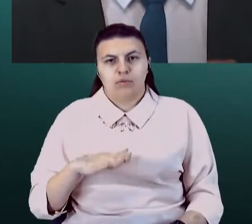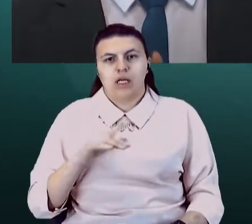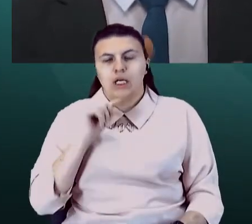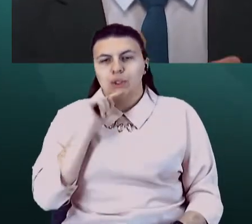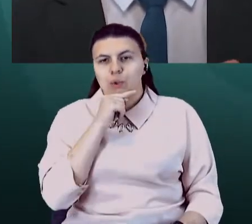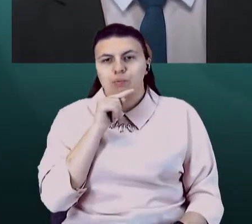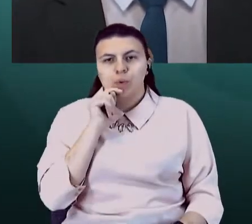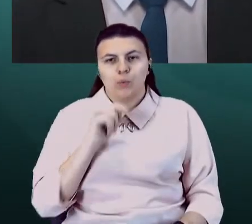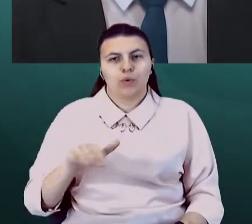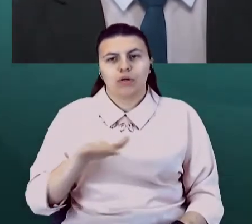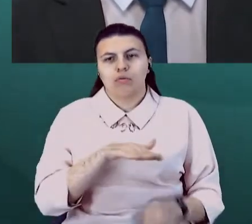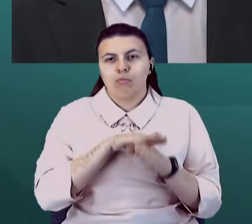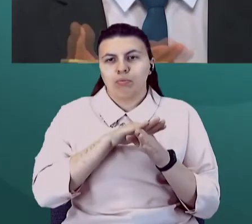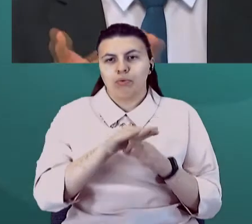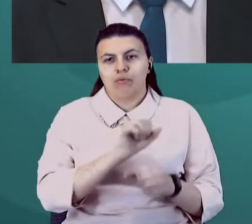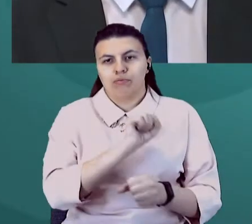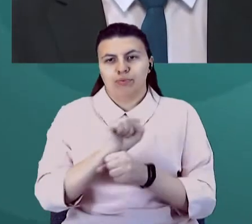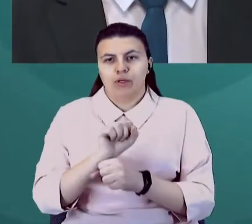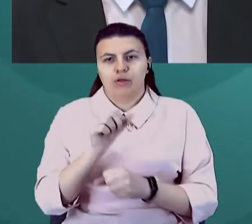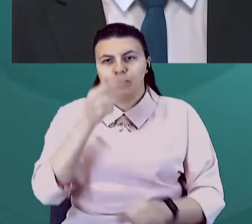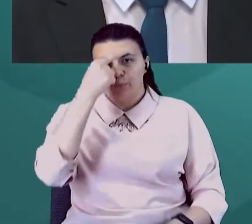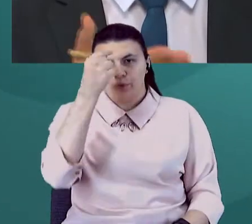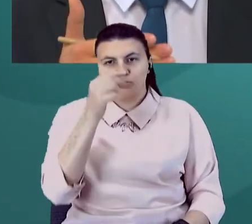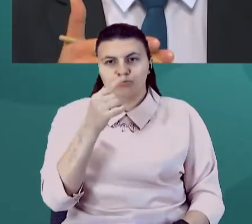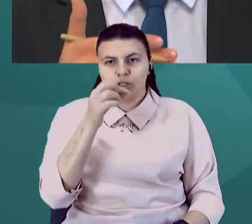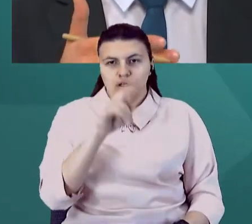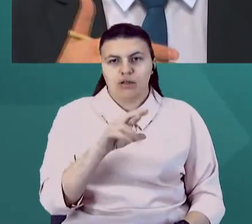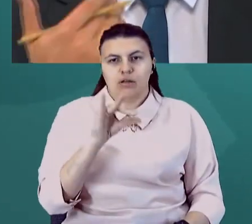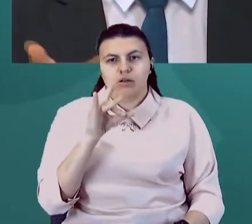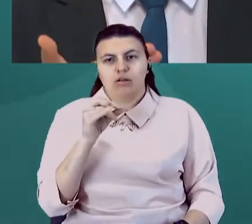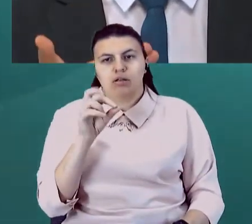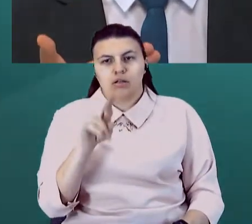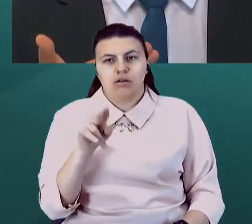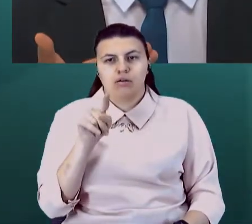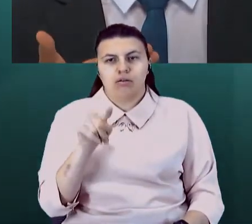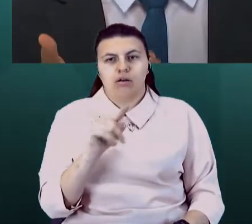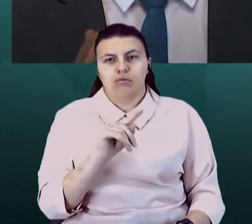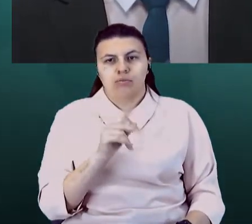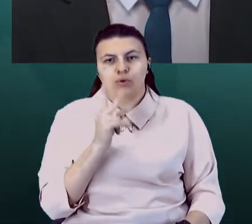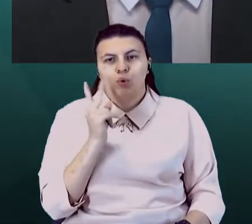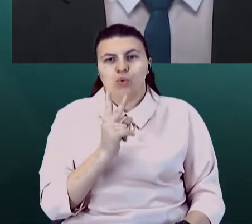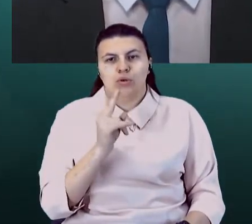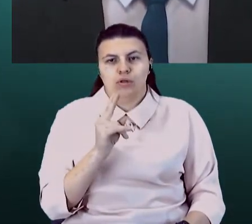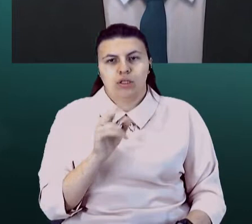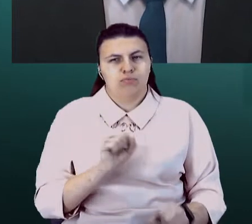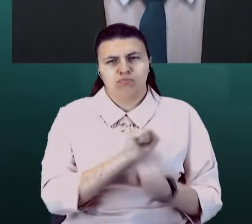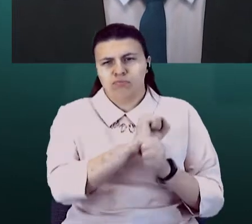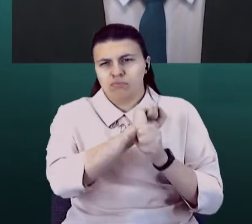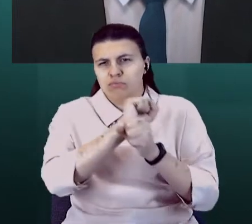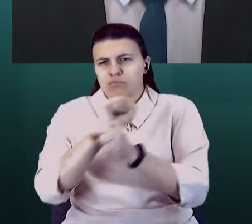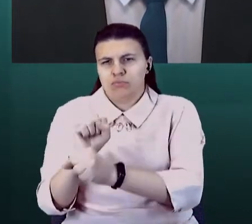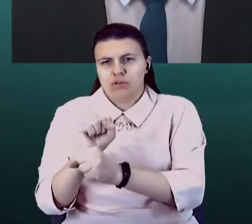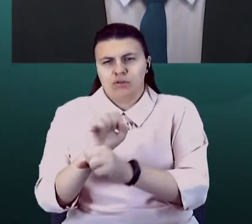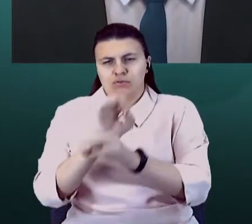наприклад, у Чехії ми спостерігаємо, у Ірландії спостерігаємо, в них відбувається зараз другий локдаун, коли нічого фактично не